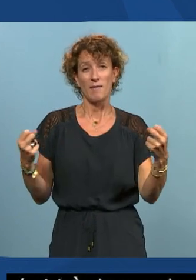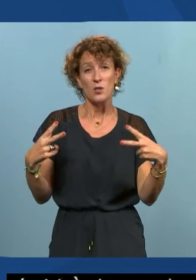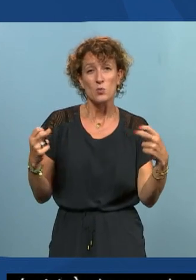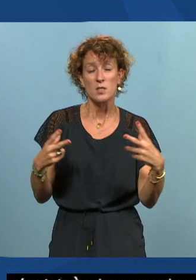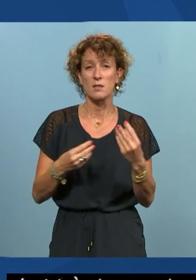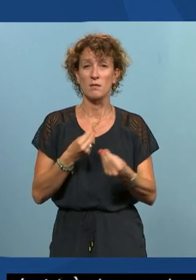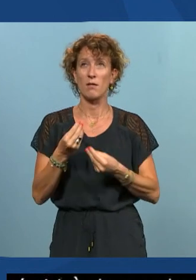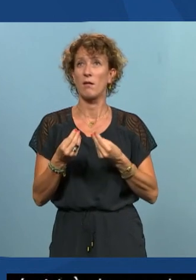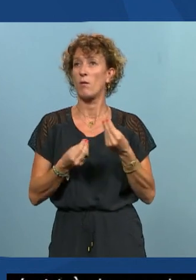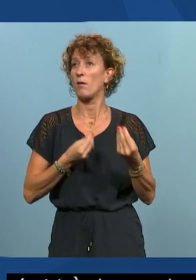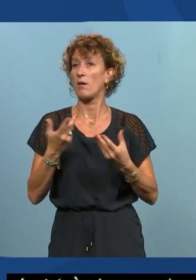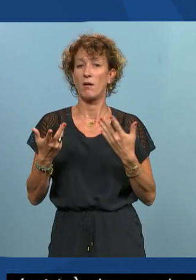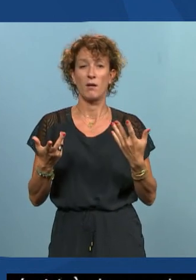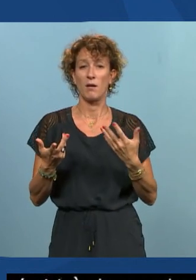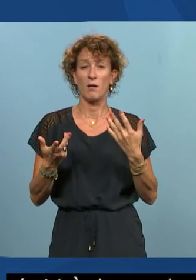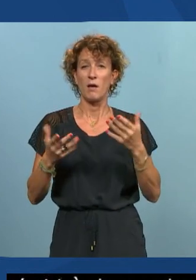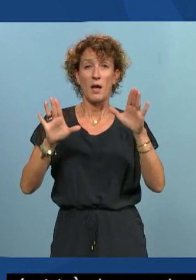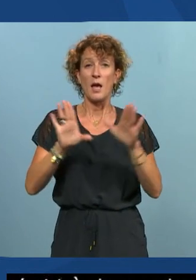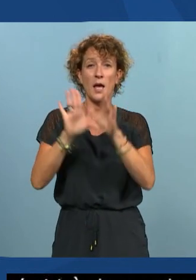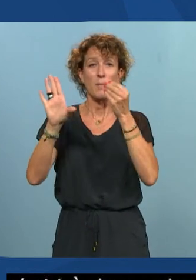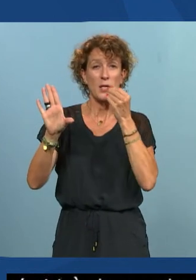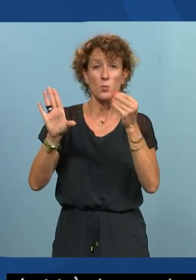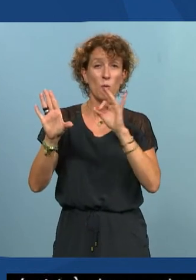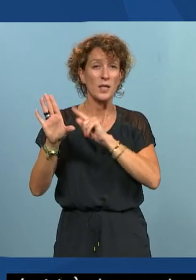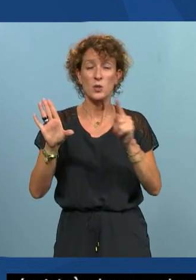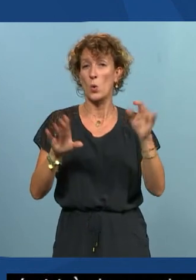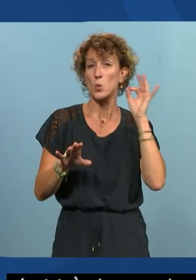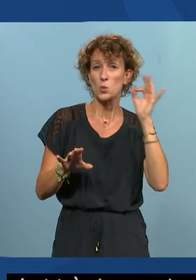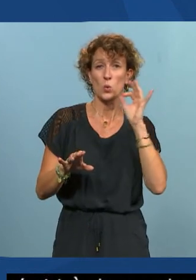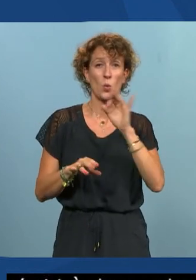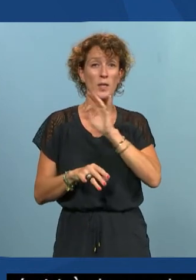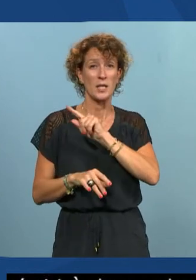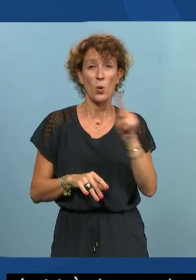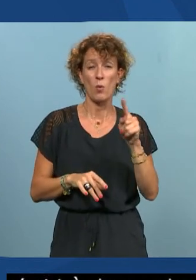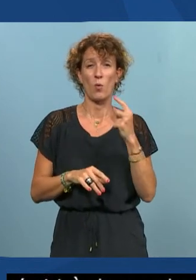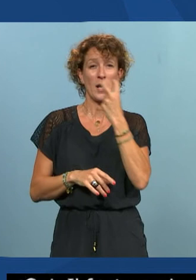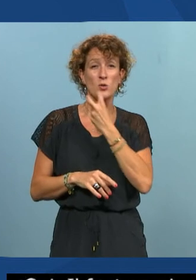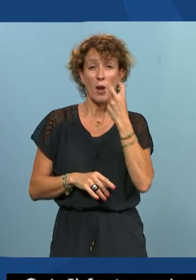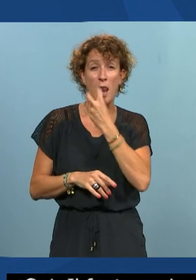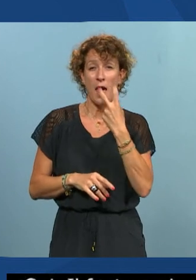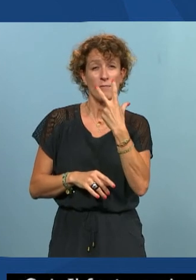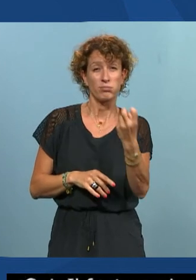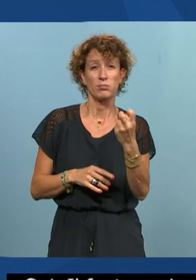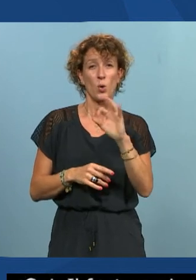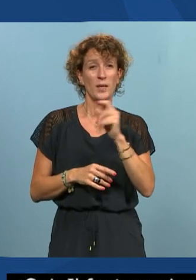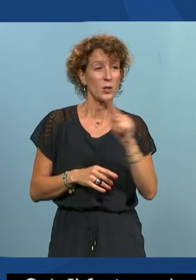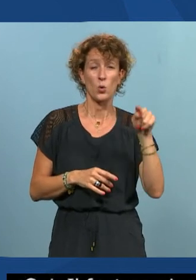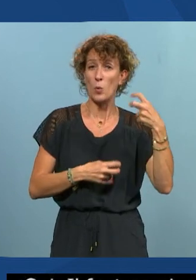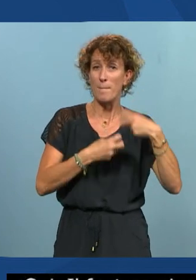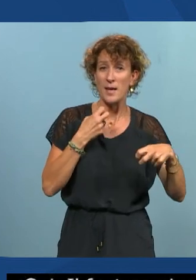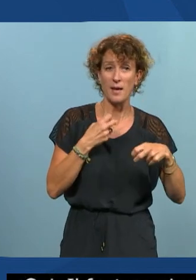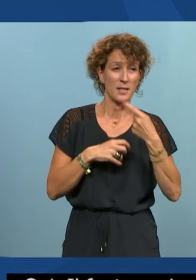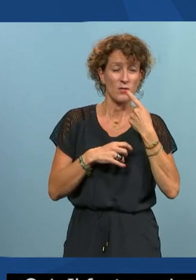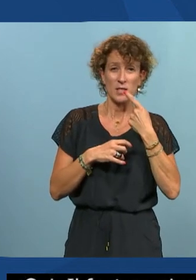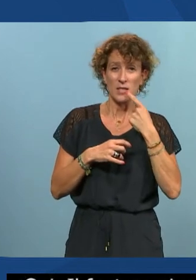a une bonne image un bon son de pouvoir se tenir sur les lèvres tout homme-pierre qui doit s'adapter pour voir si le